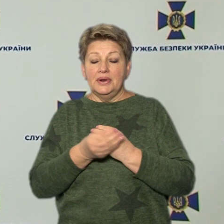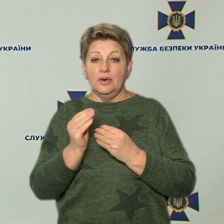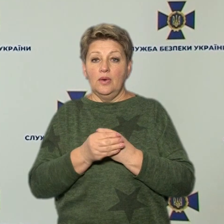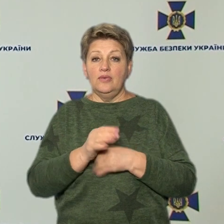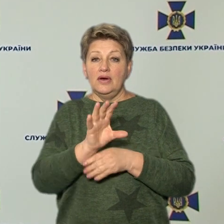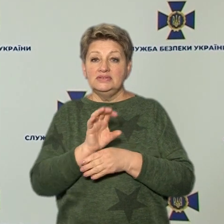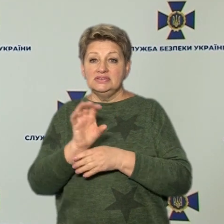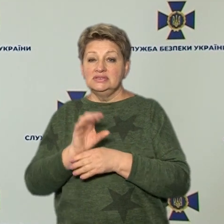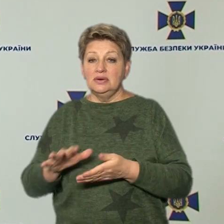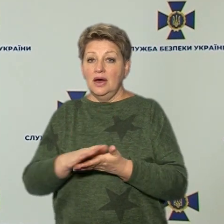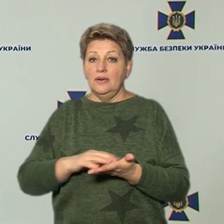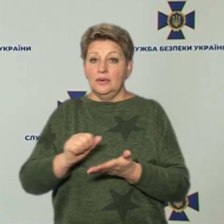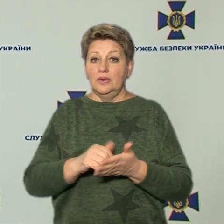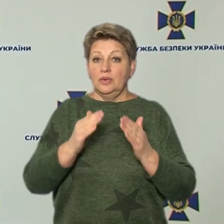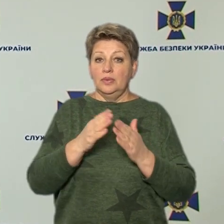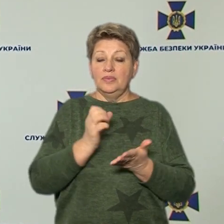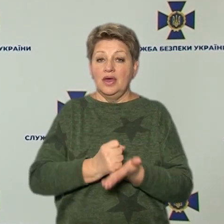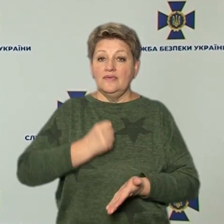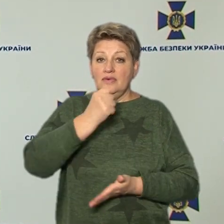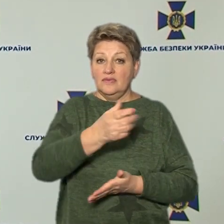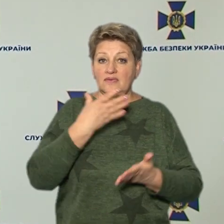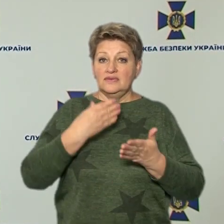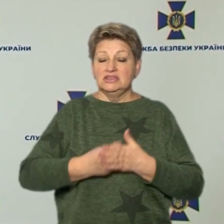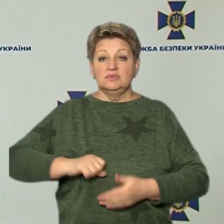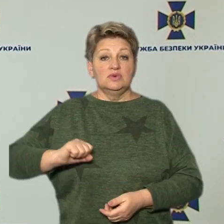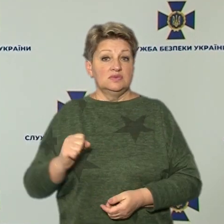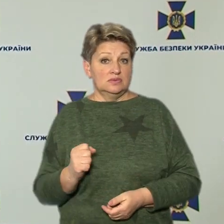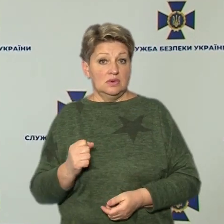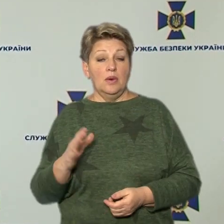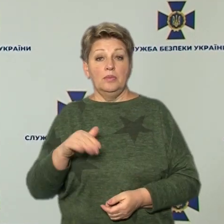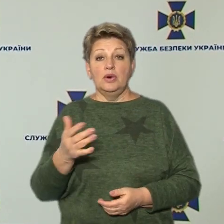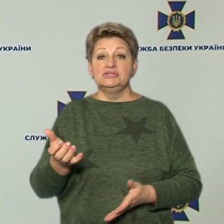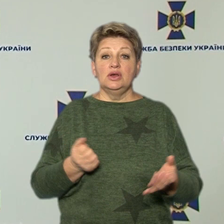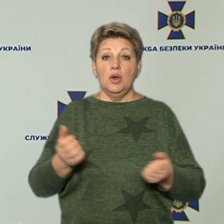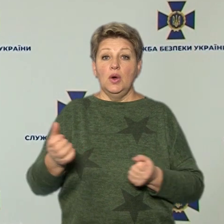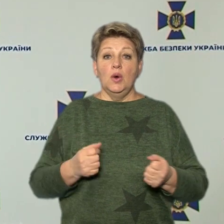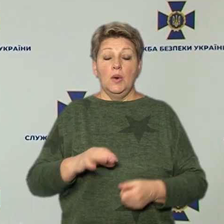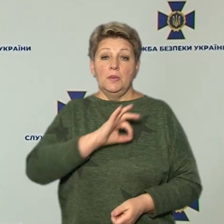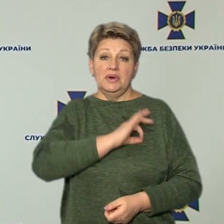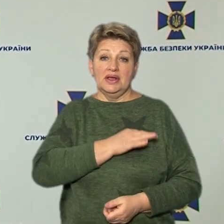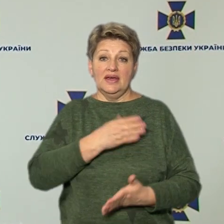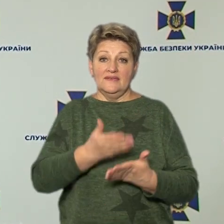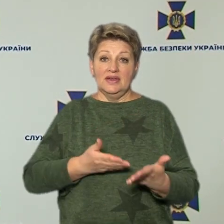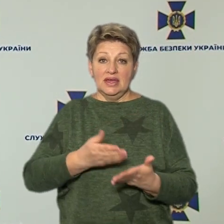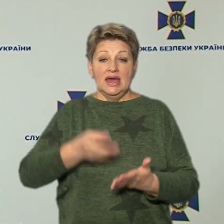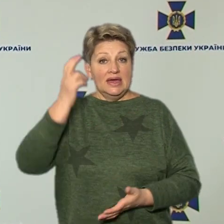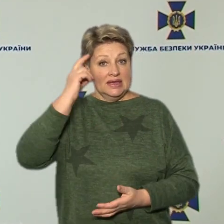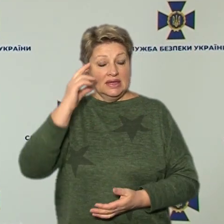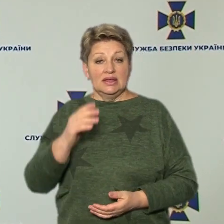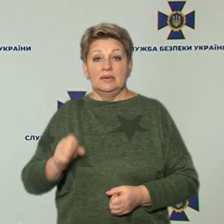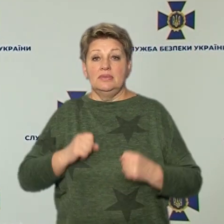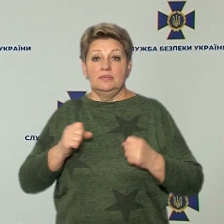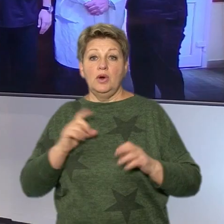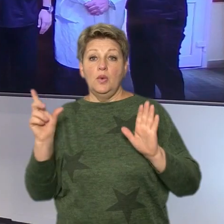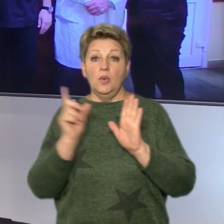ураженої будівлі та відправляла своєму спільнику. Після отриманих розвід даних киянин намагався виїхати до Російської